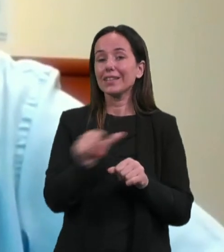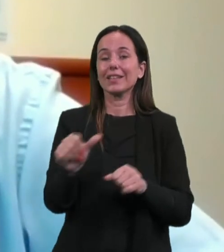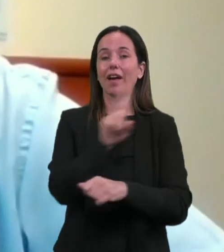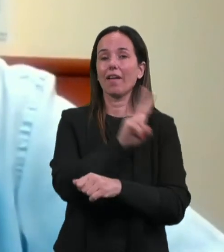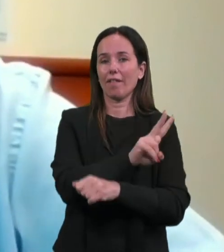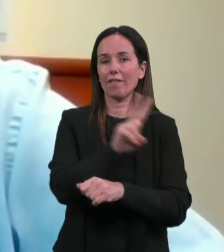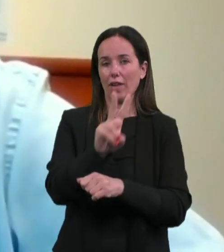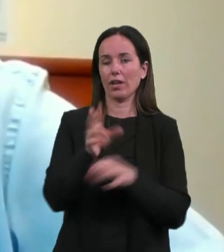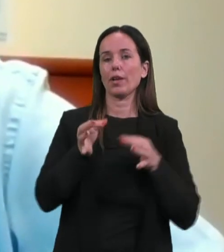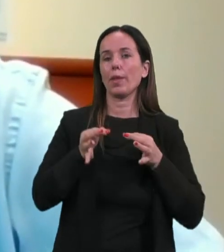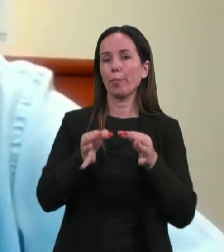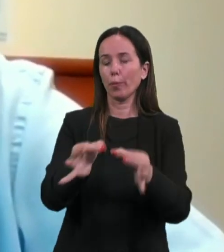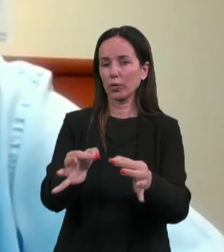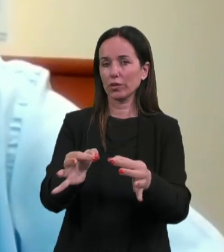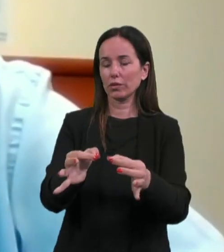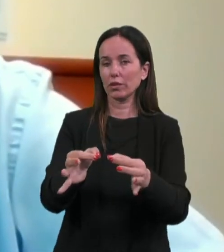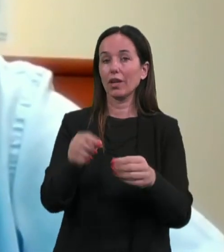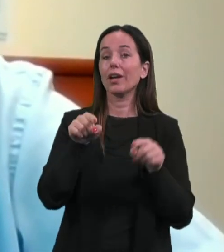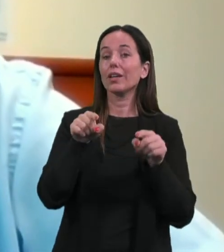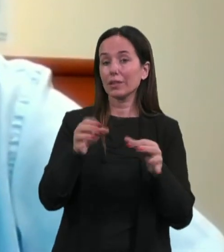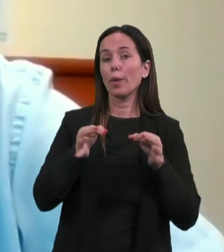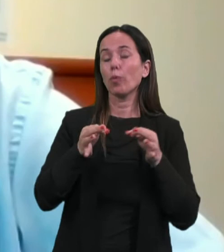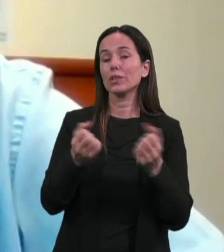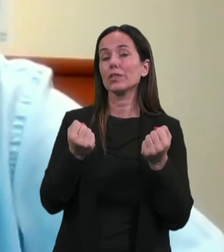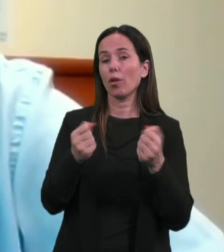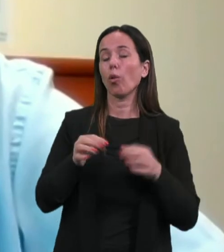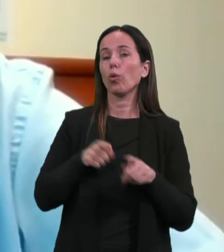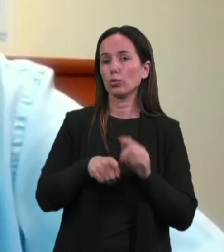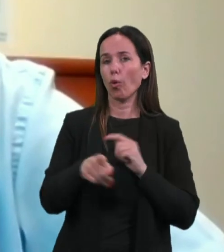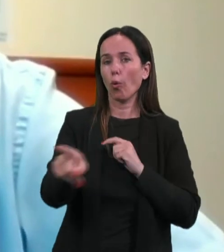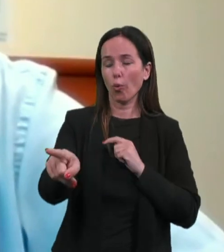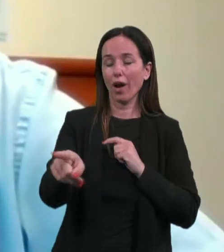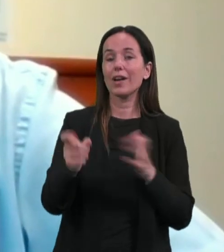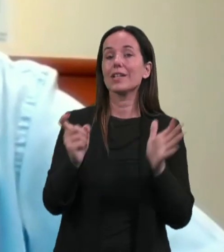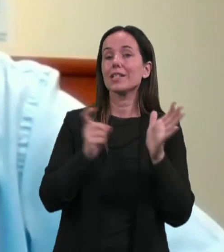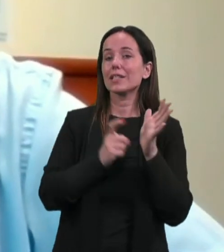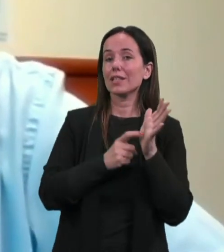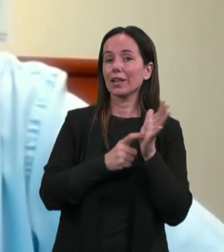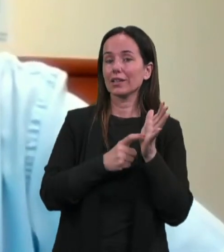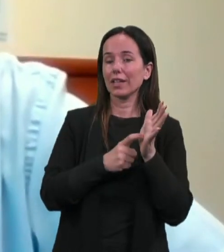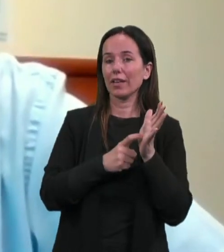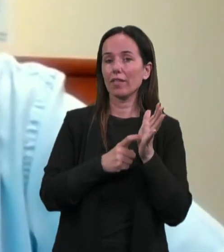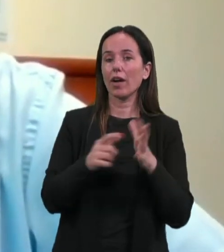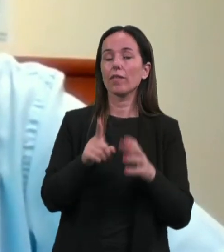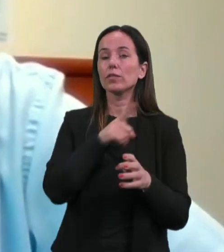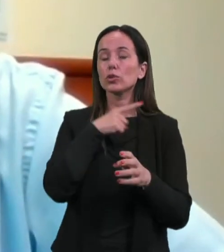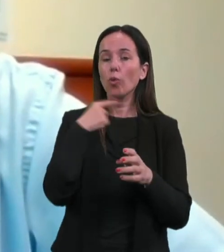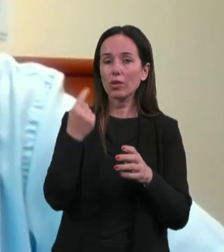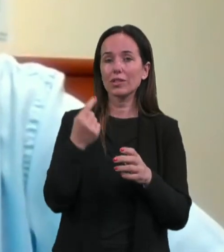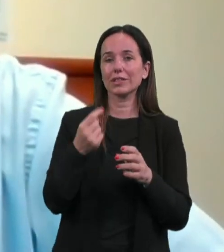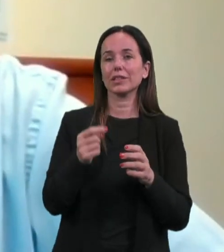varna, varna pot. Vendar, ta pot je dolga. Ta pot zahteva veliko